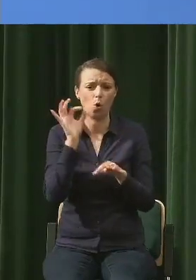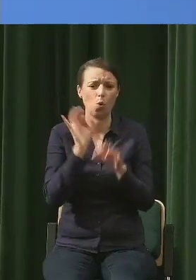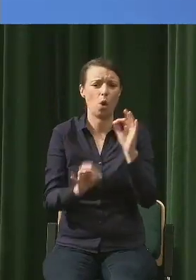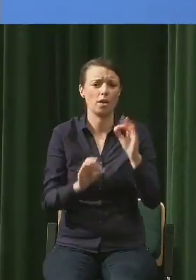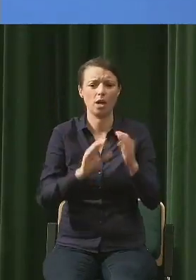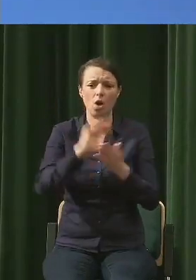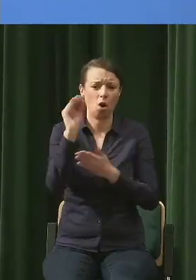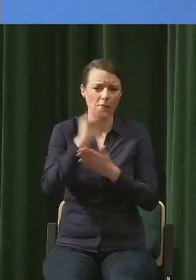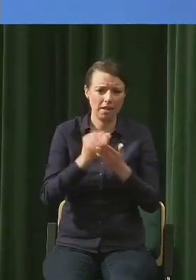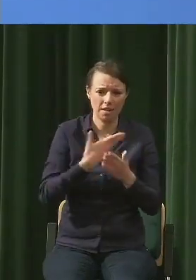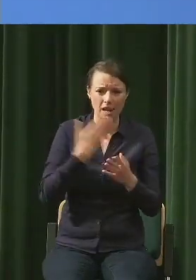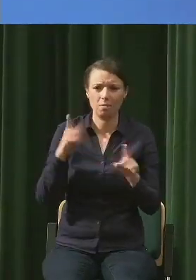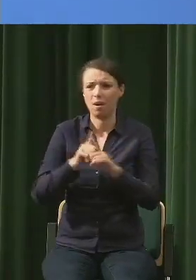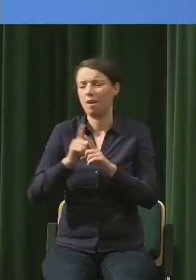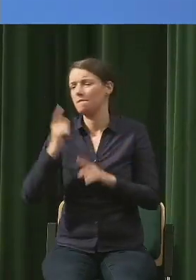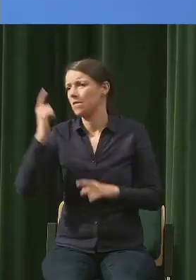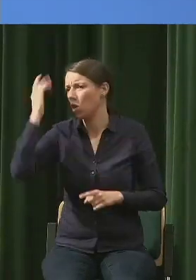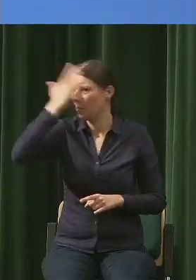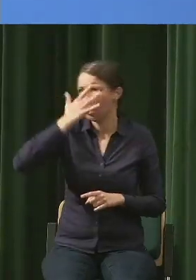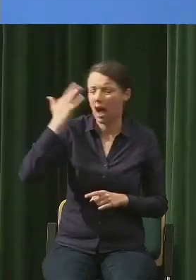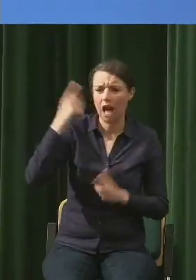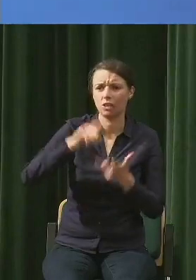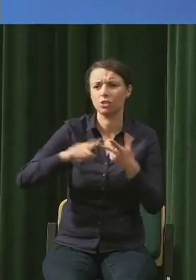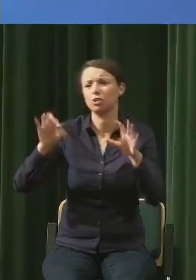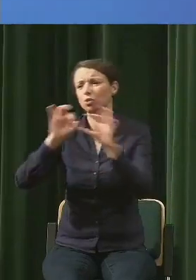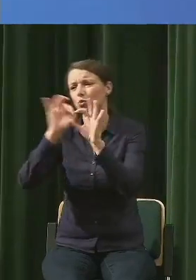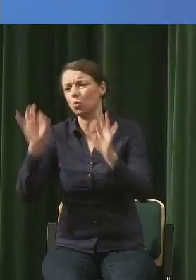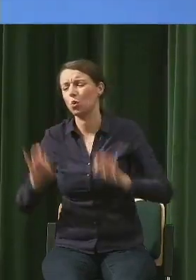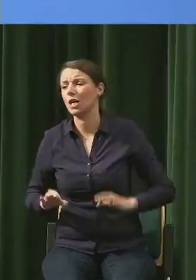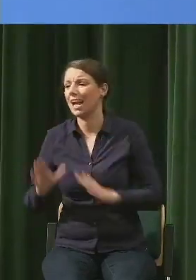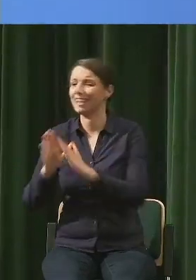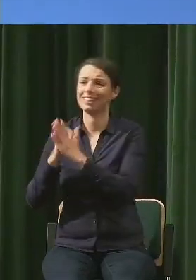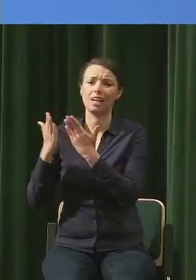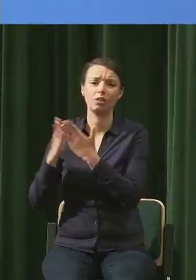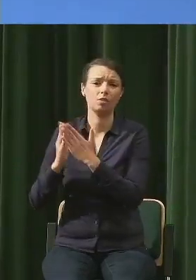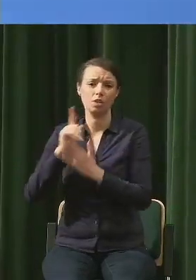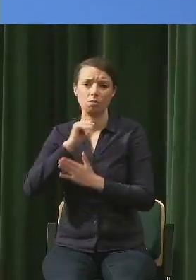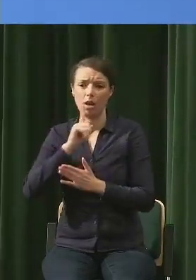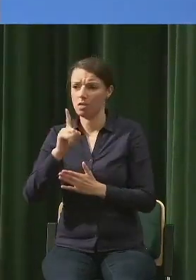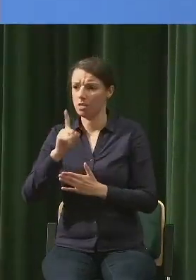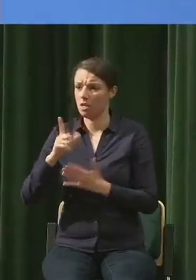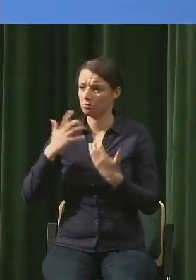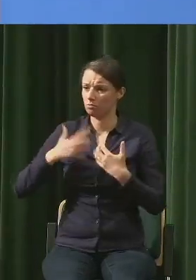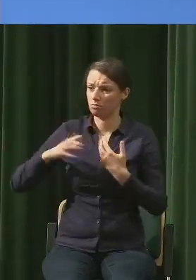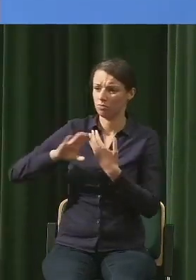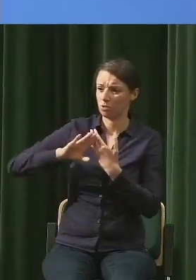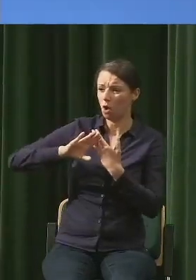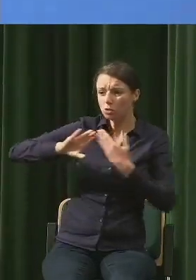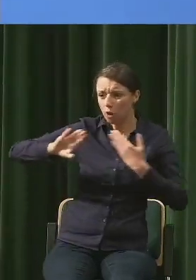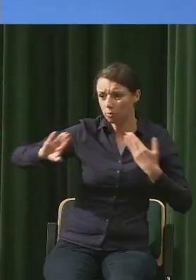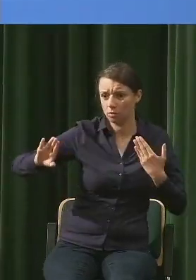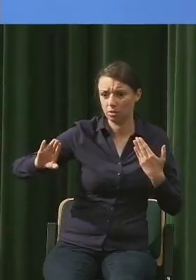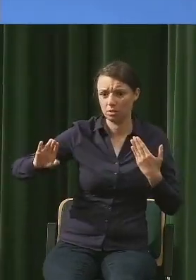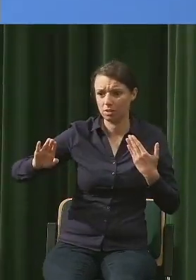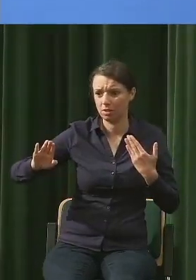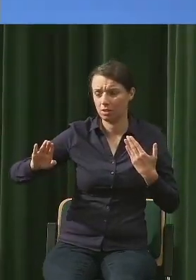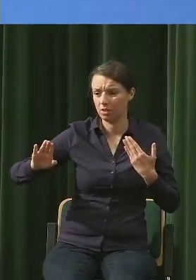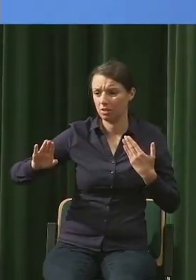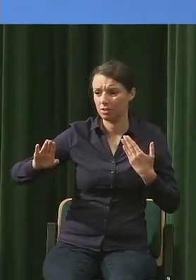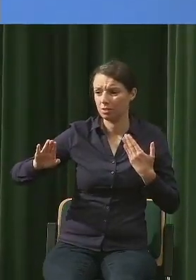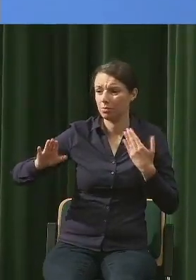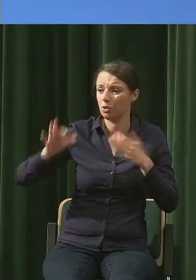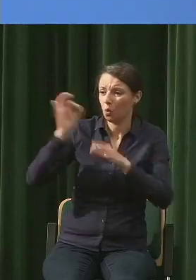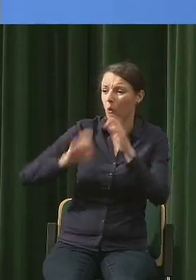ani przez sztukę, ani przez literaturę. To jest jakiś odrębny byt. I proszę mi uwierzyć, że to są tak,